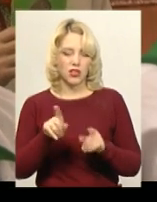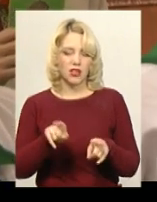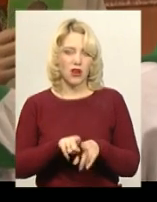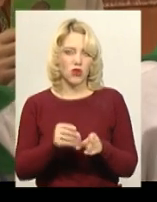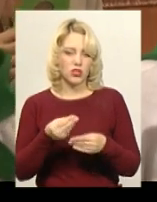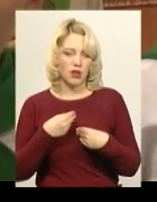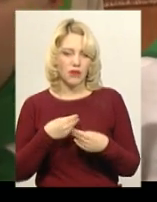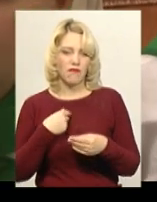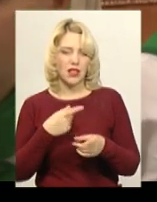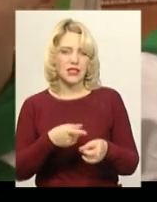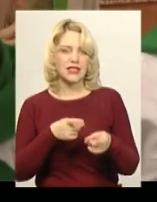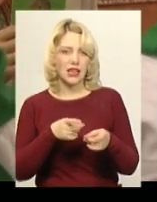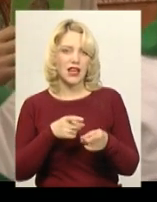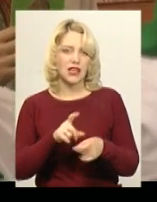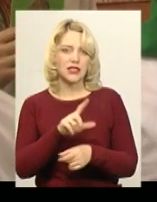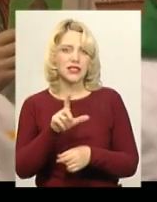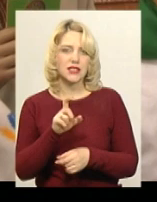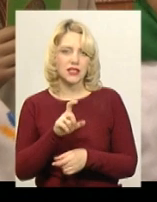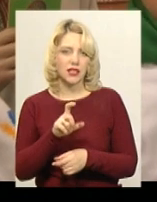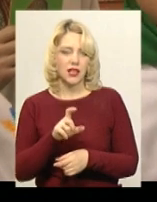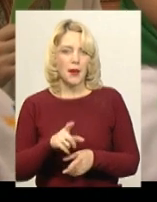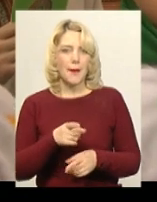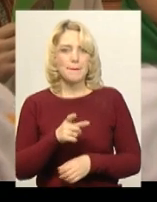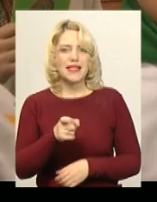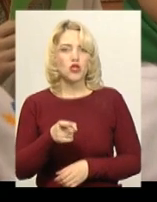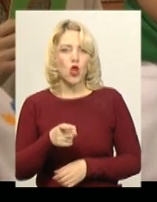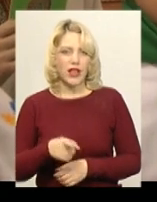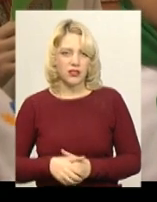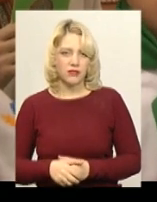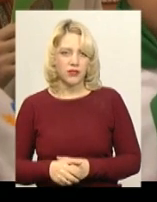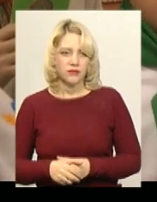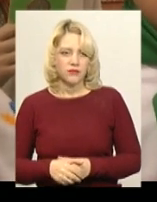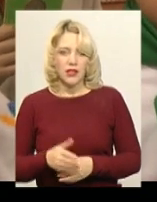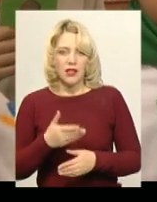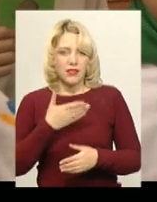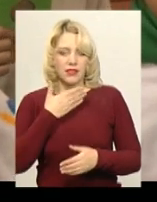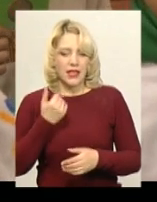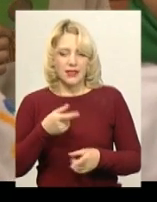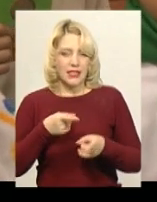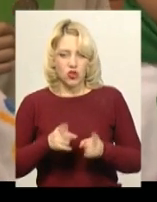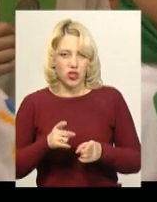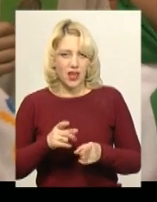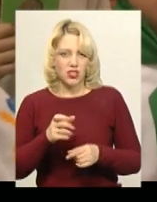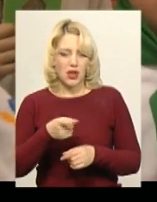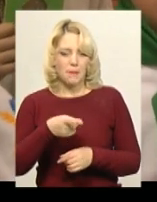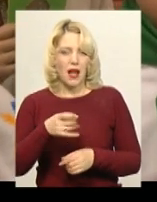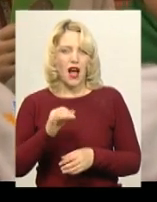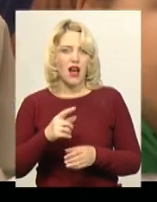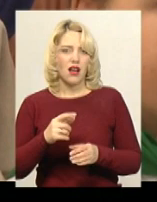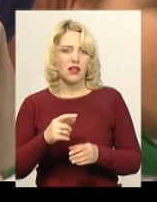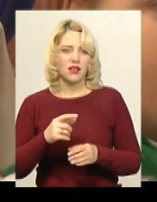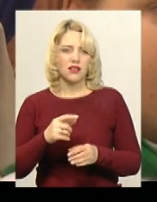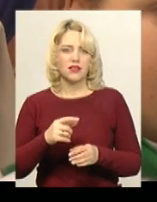стріляти з пістолетів, але не справжніх пістолетів, а холостих.